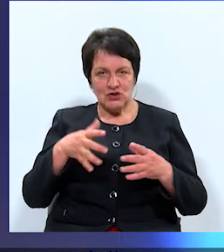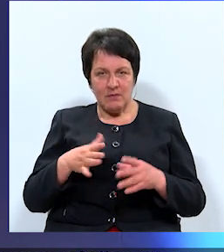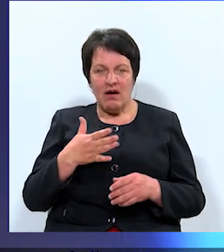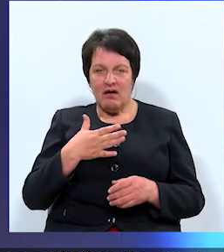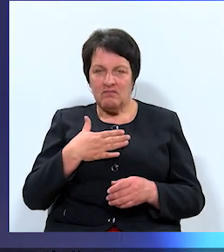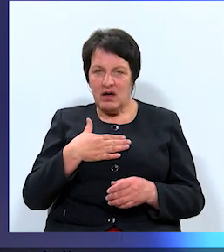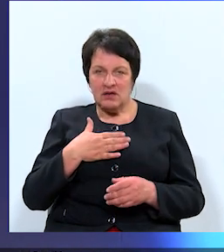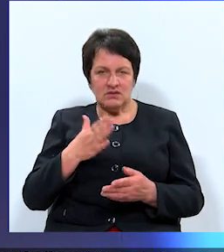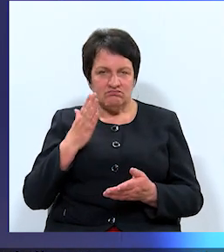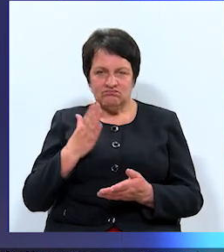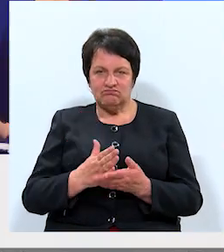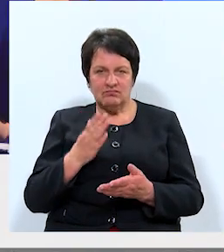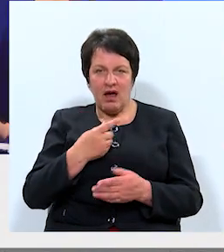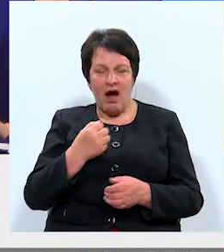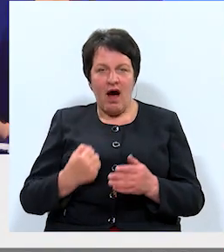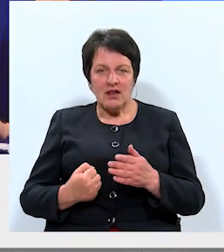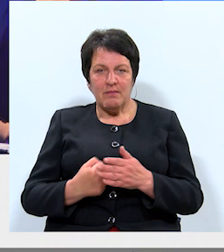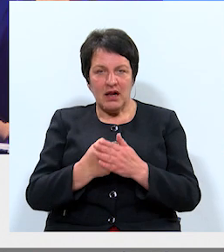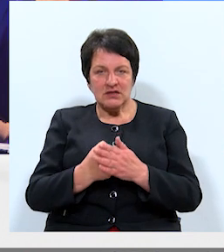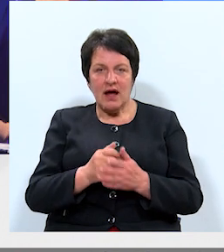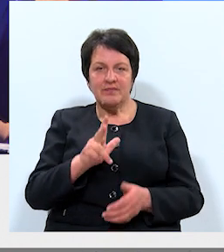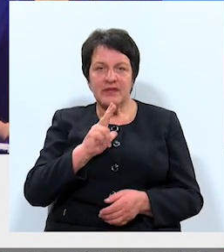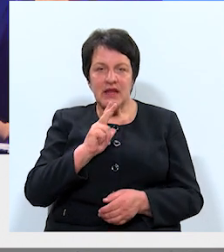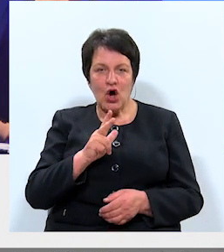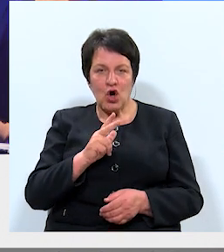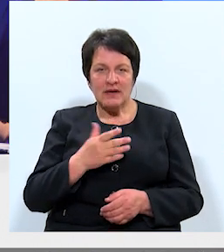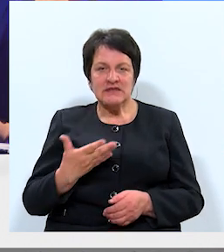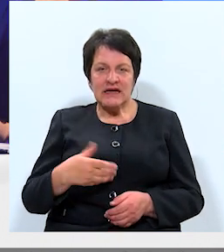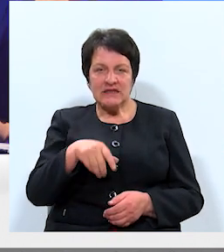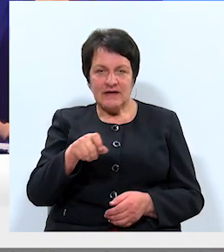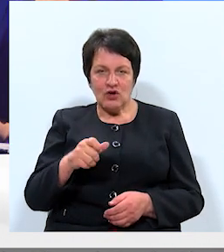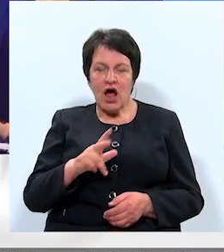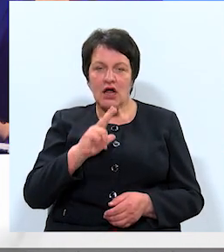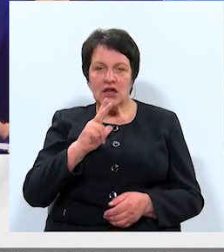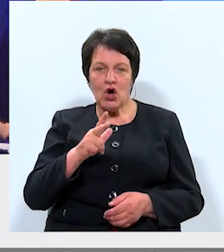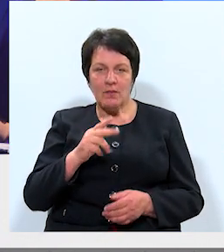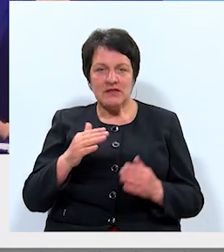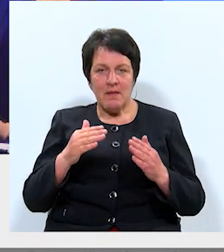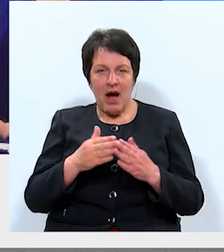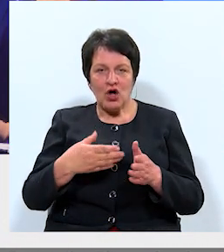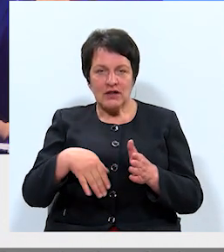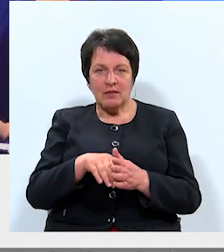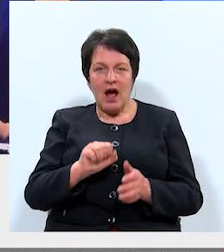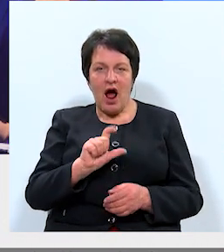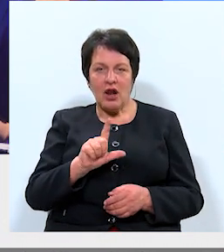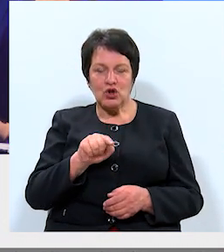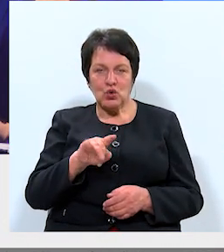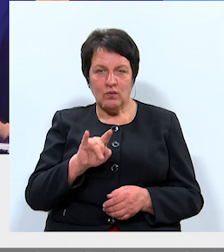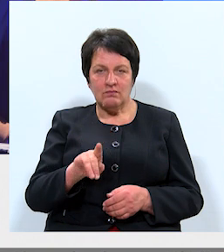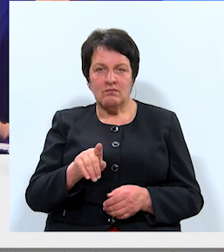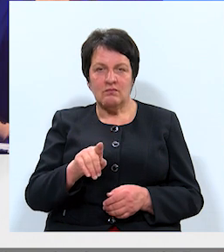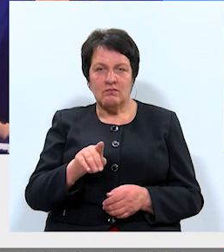mēs viennozīmīgi atbalstījām Daugavpils iedzīvotāju Daugavpils māju dalību altumprojektā.